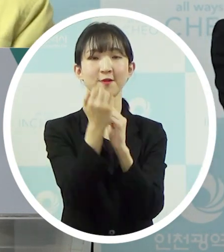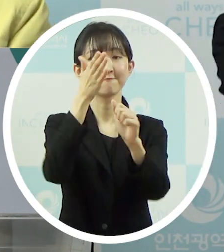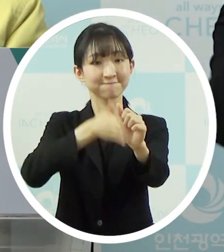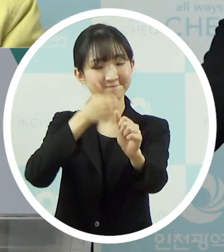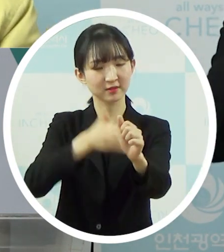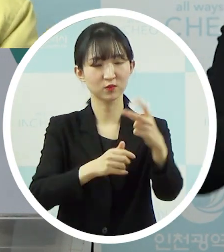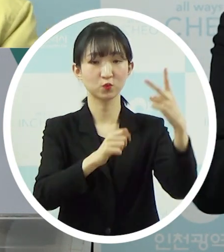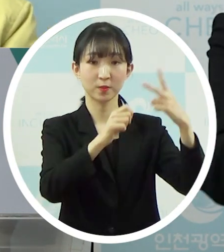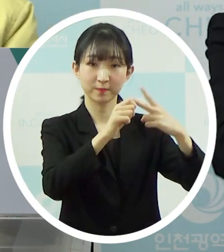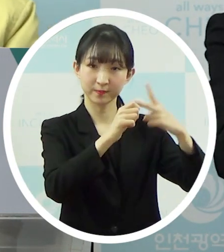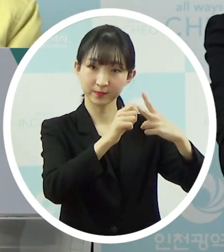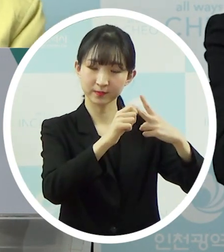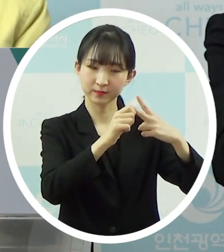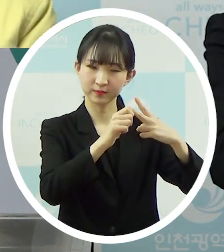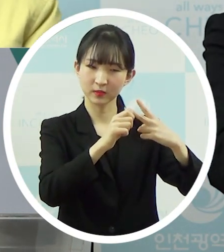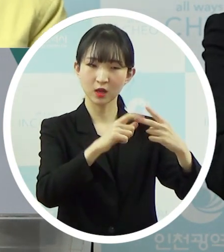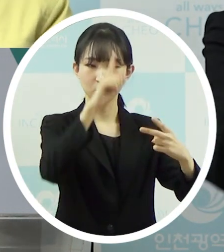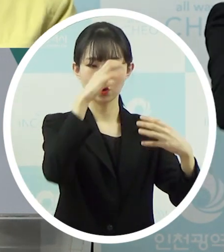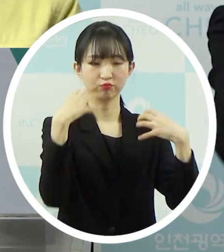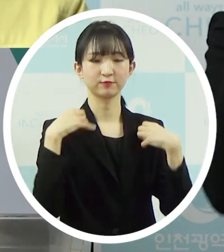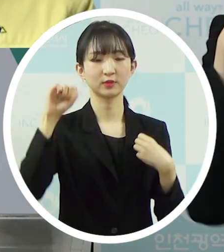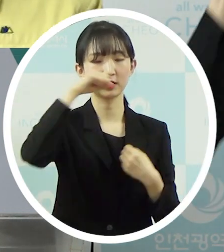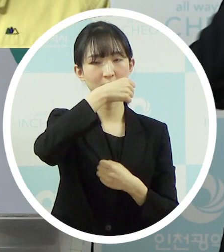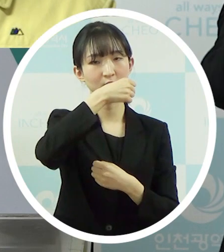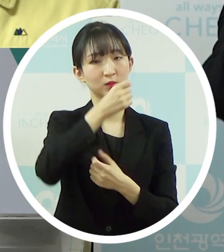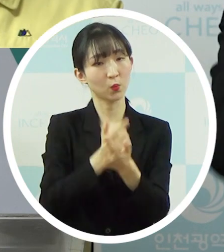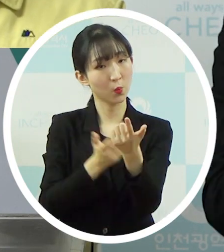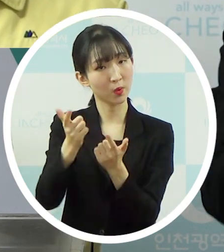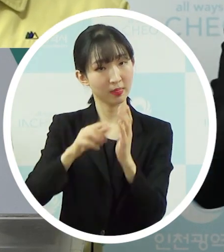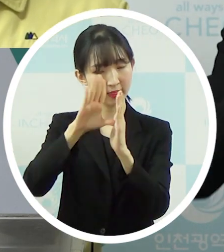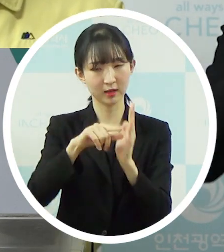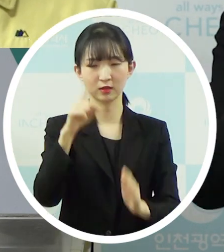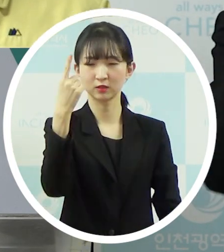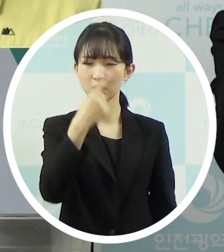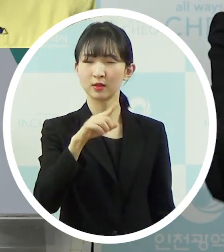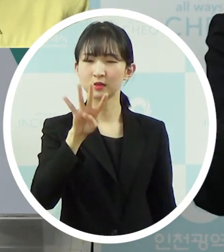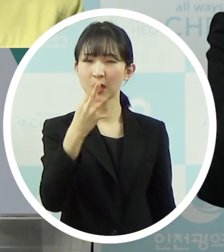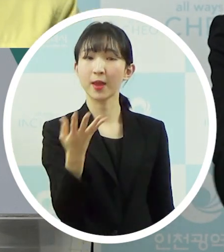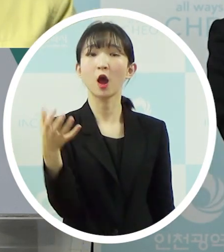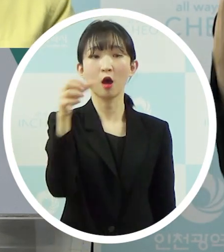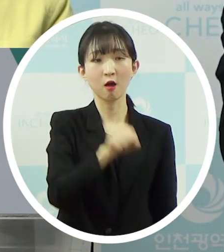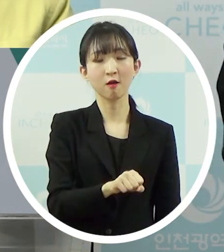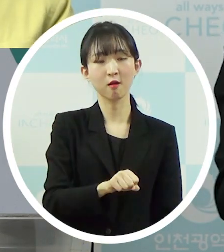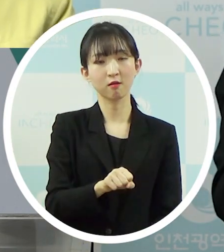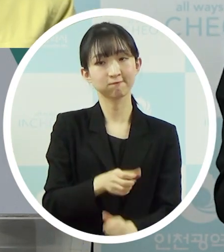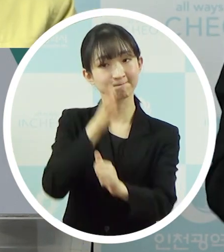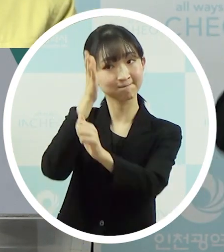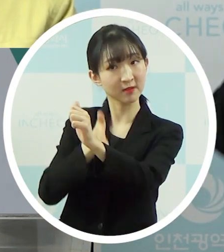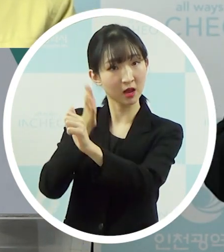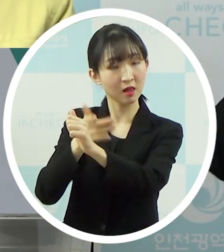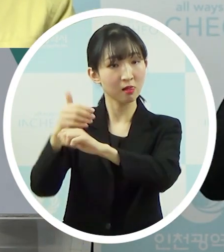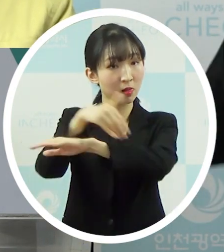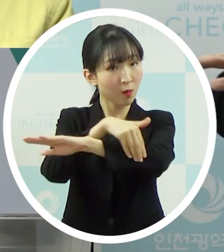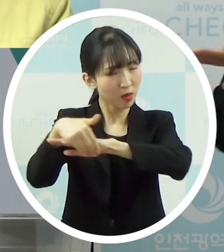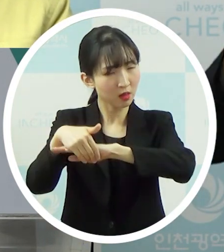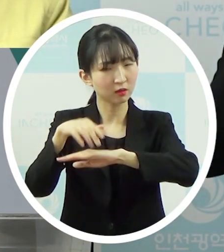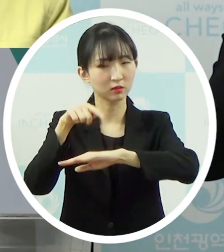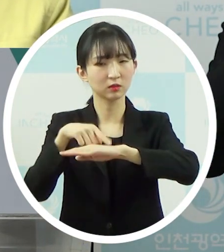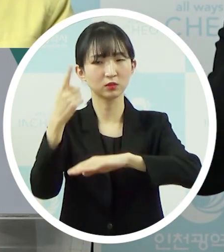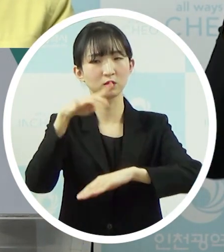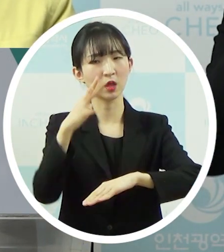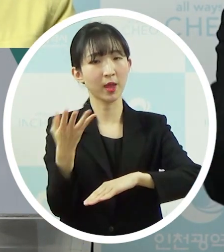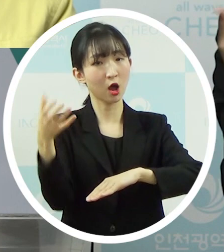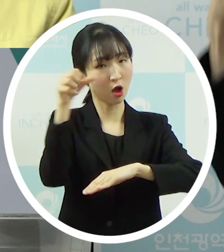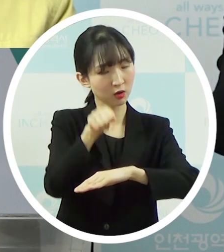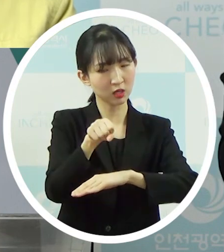두 번째는 장부 추경도 이제 1,400억 정도 요청하신다고 했는데 비용이